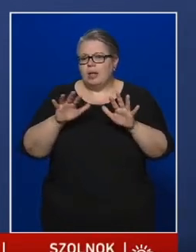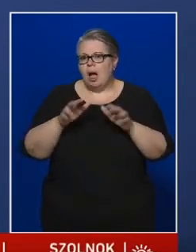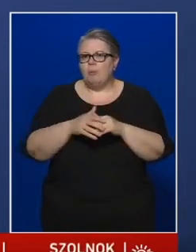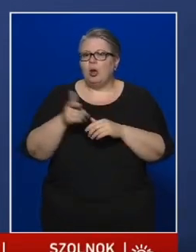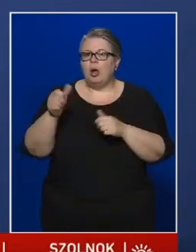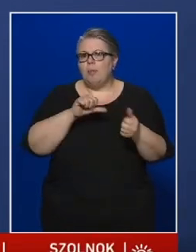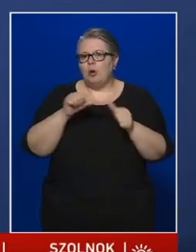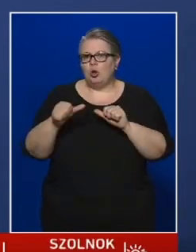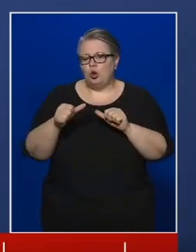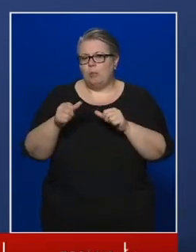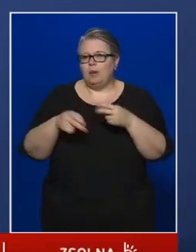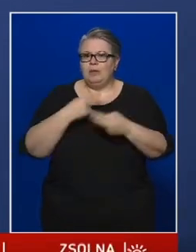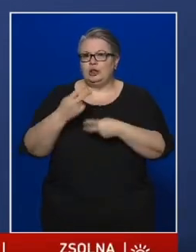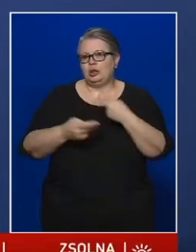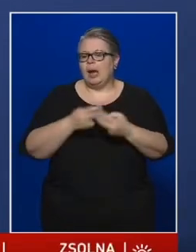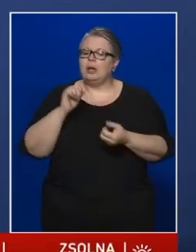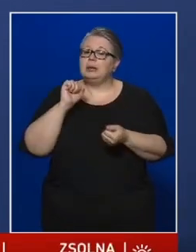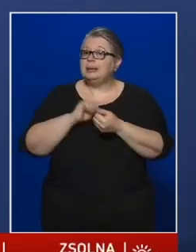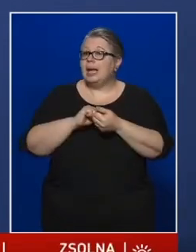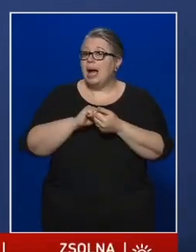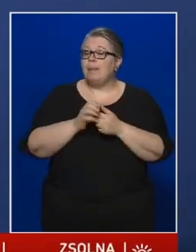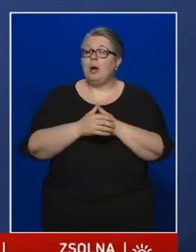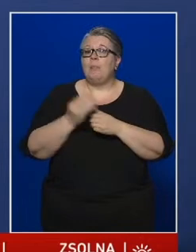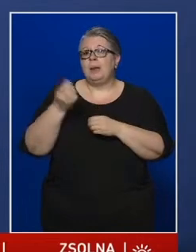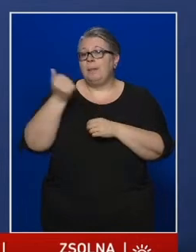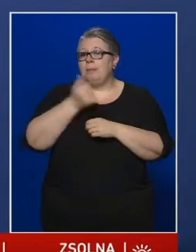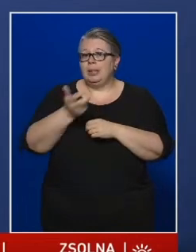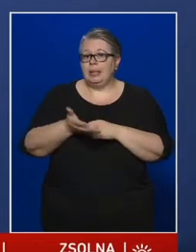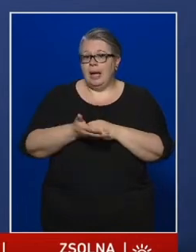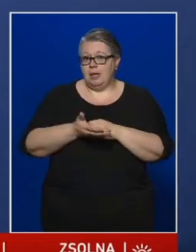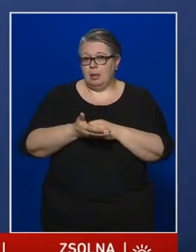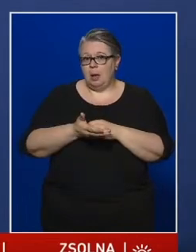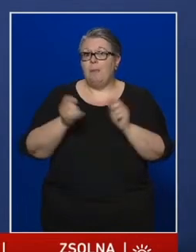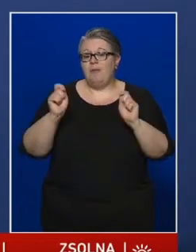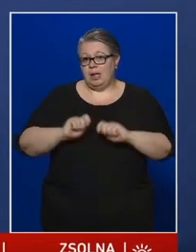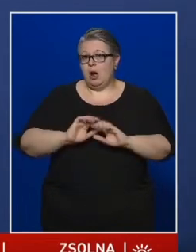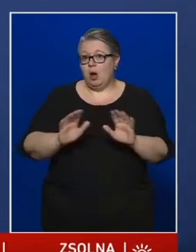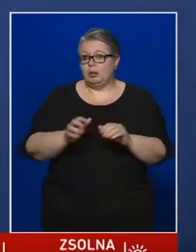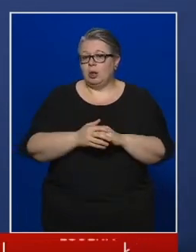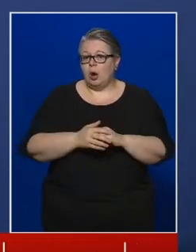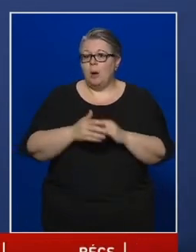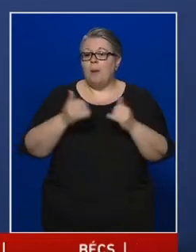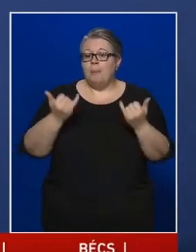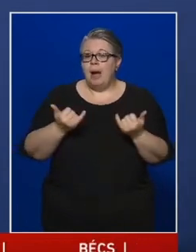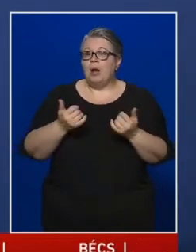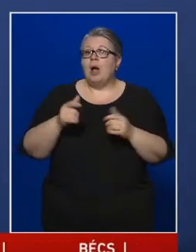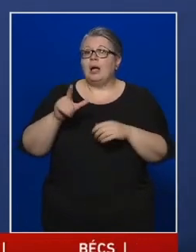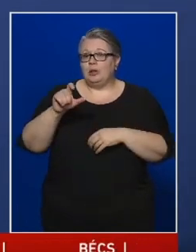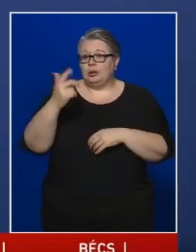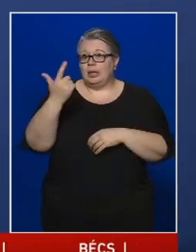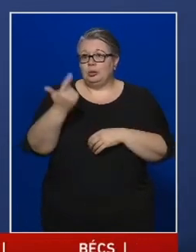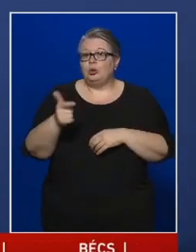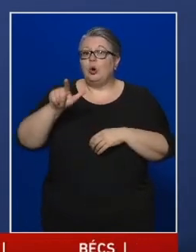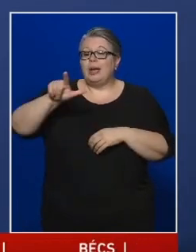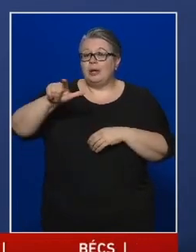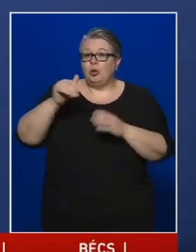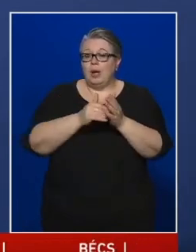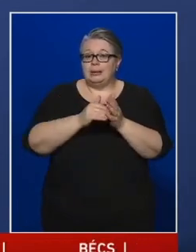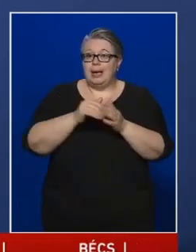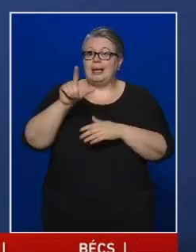a laboratóriumi vizsgálati szám, amely naponta elkészül. Így már a 222